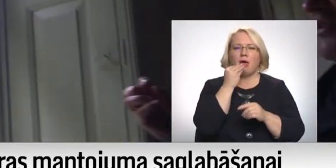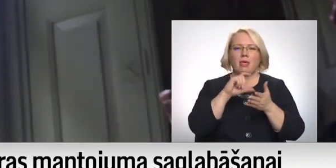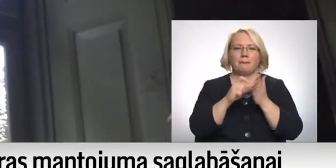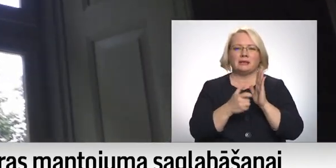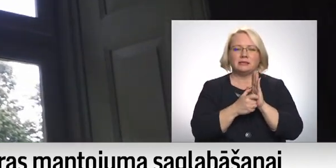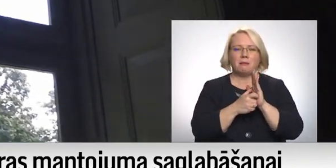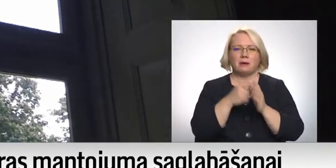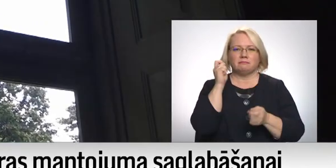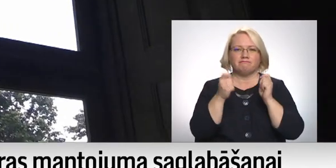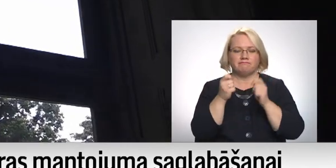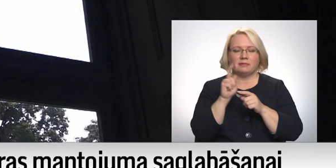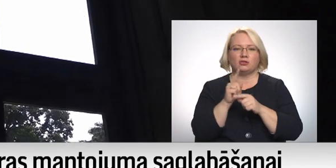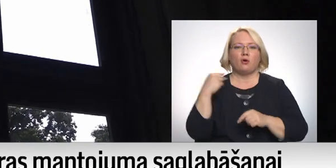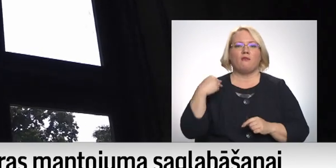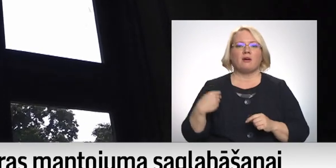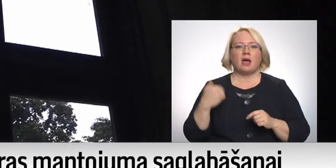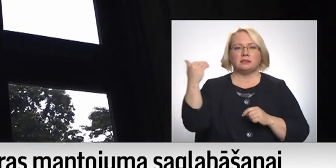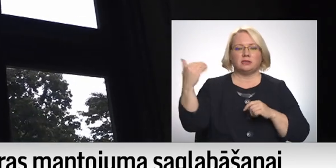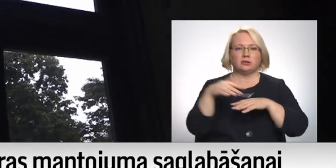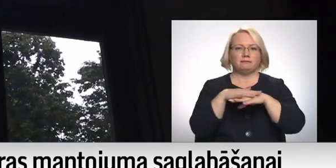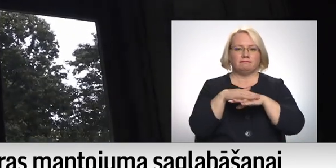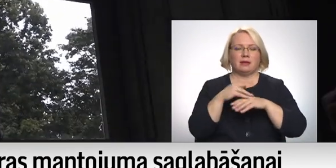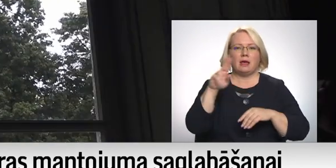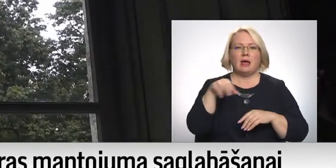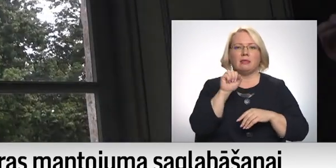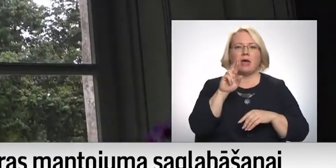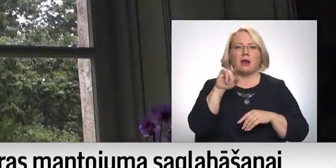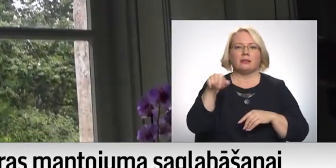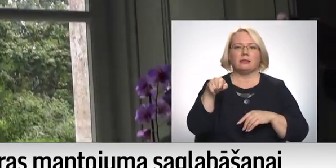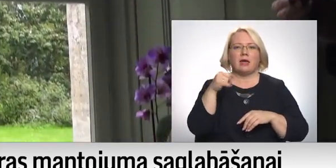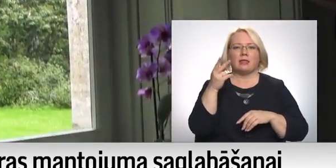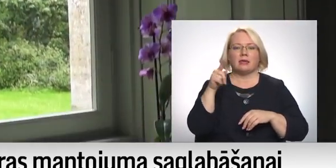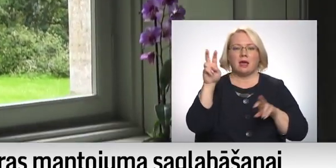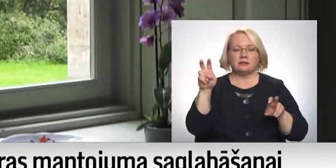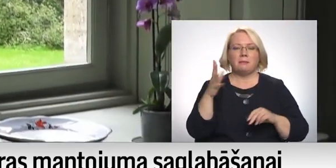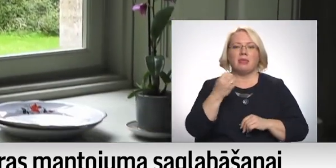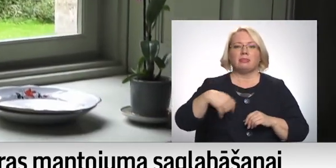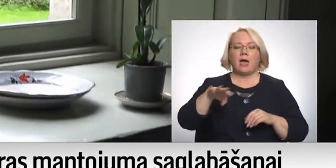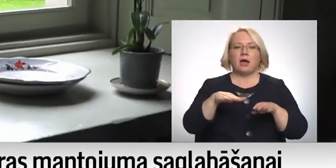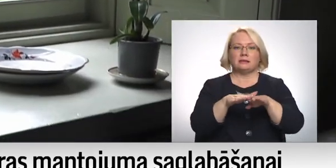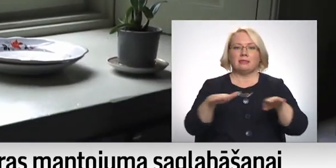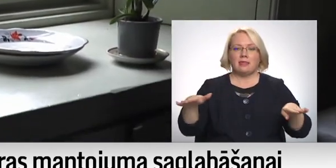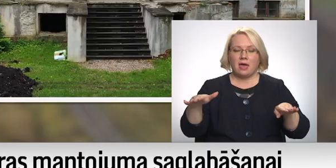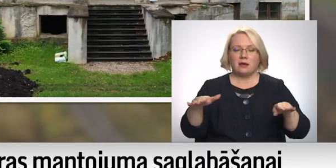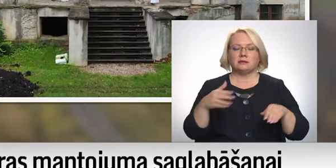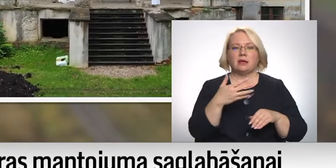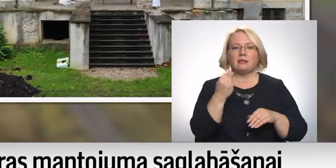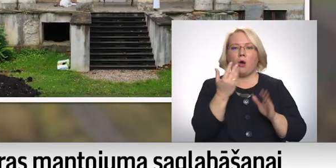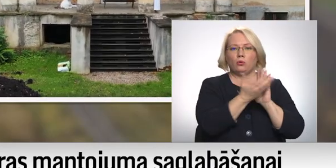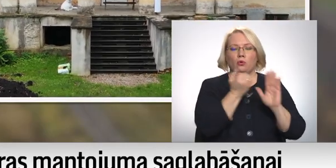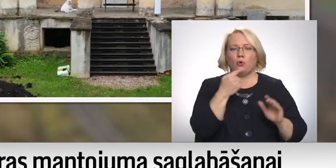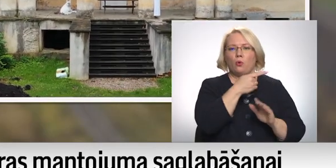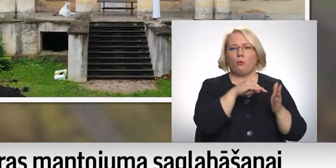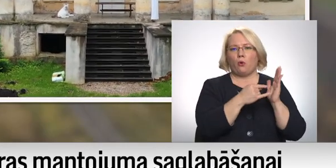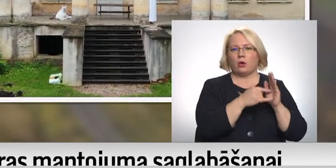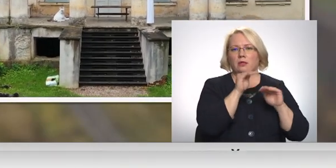iegūts no Francijas pūļa finansēšanas platformas dartaņāts. Savukārt dārza teresas atjaunošana no projektu bankas. Tas nav, ka tu